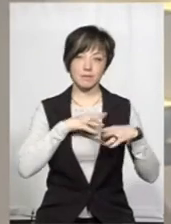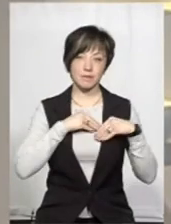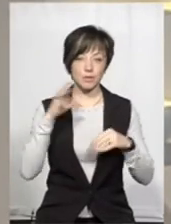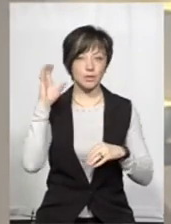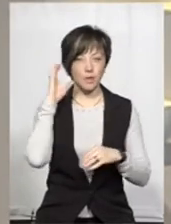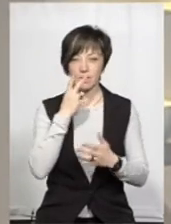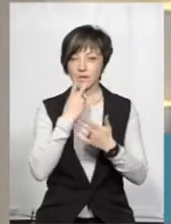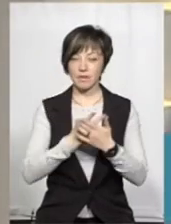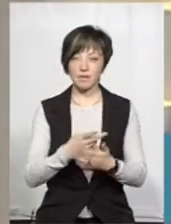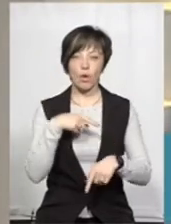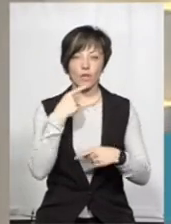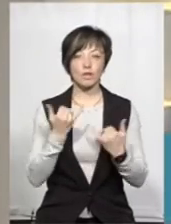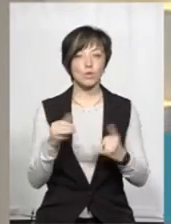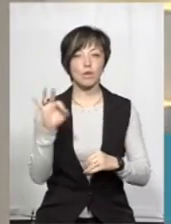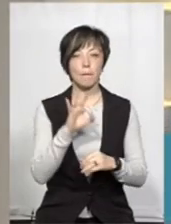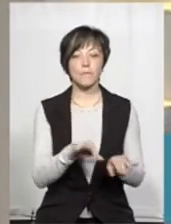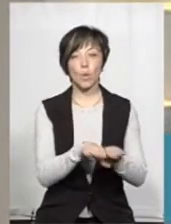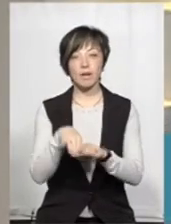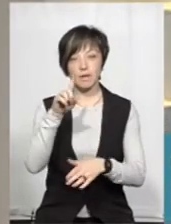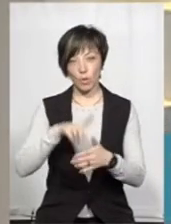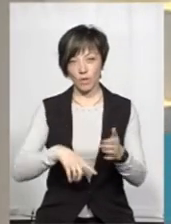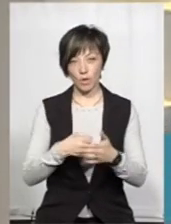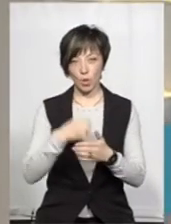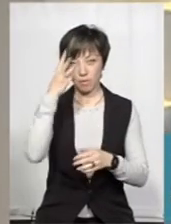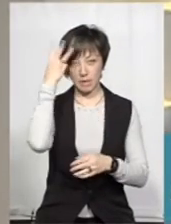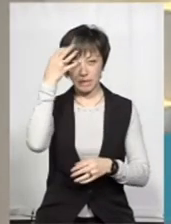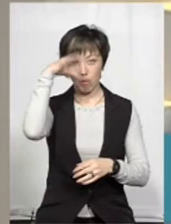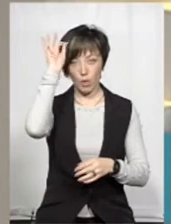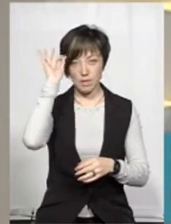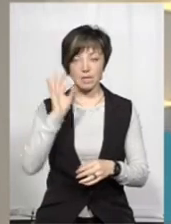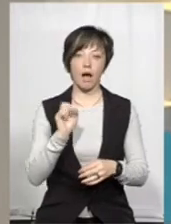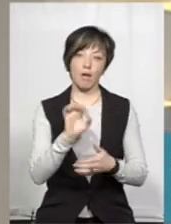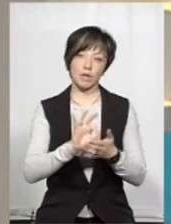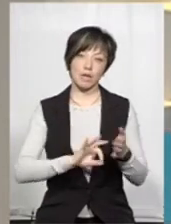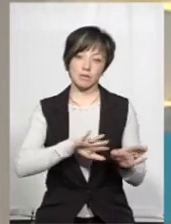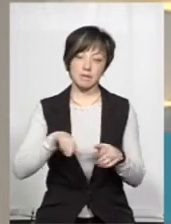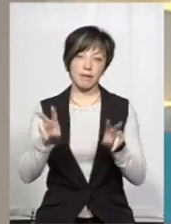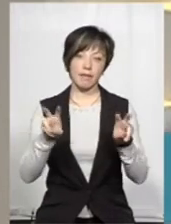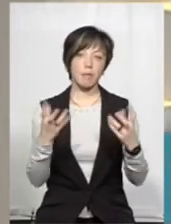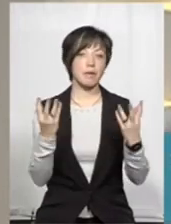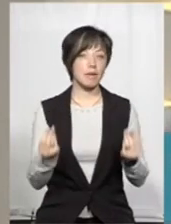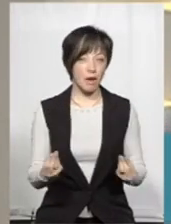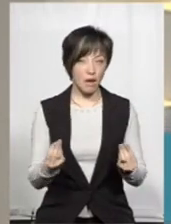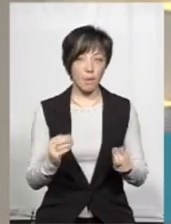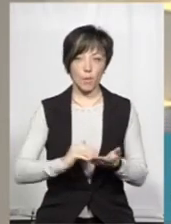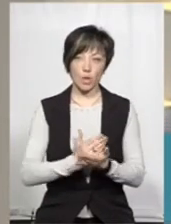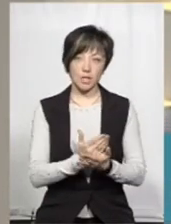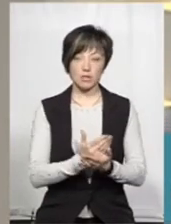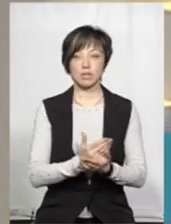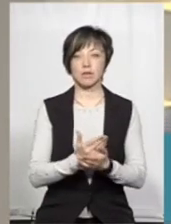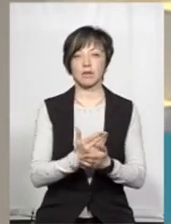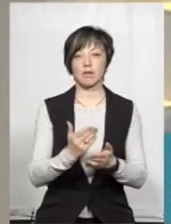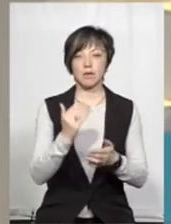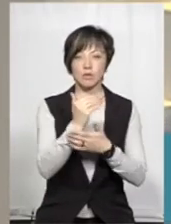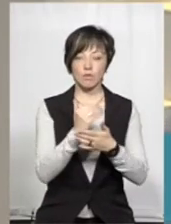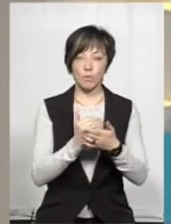нас слухав і дивився. Ми говорили сьогодні про рівень довіри до хмельницьких поліцейських, А одразу після теми дня політичне ток-шоу